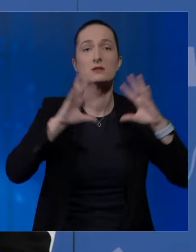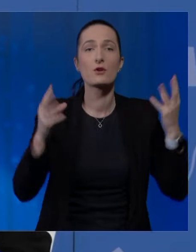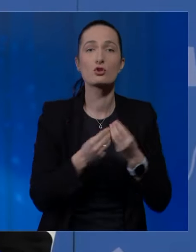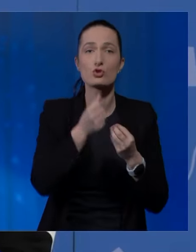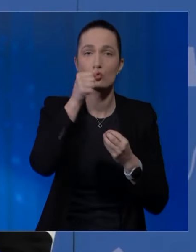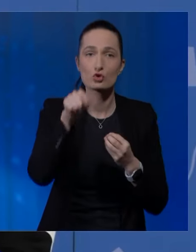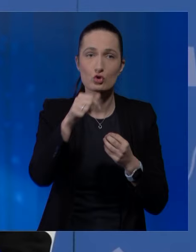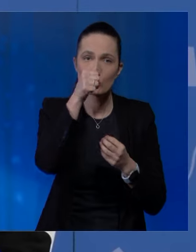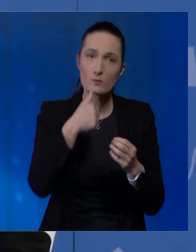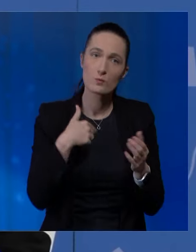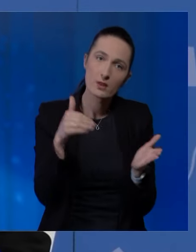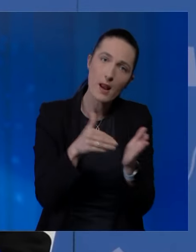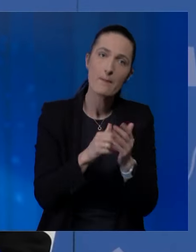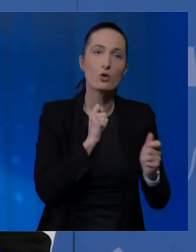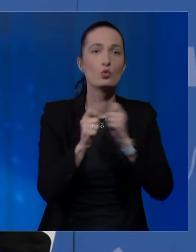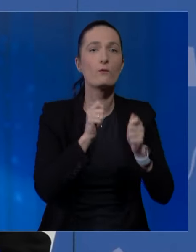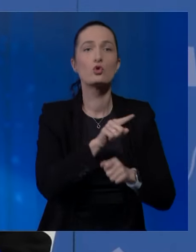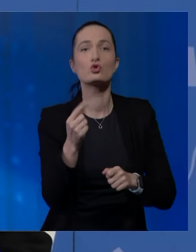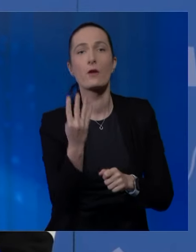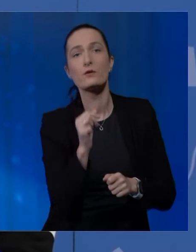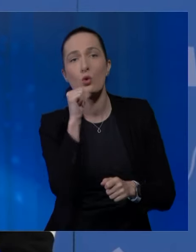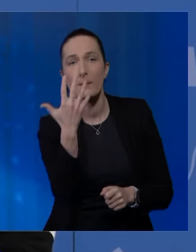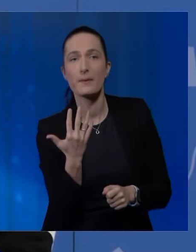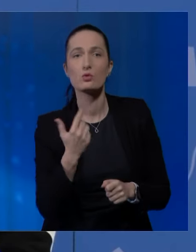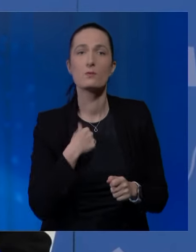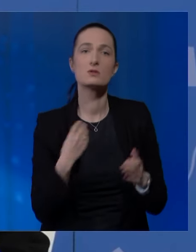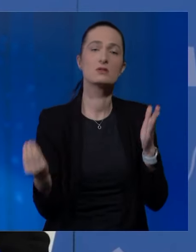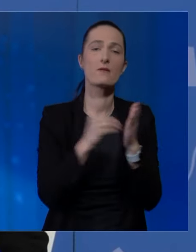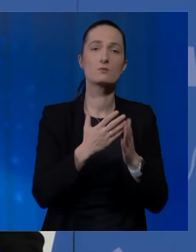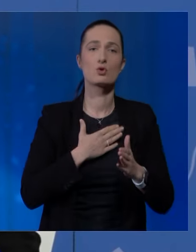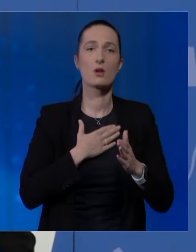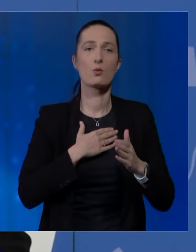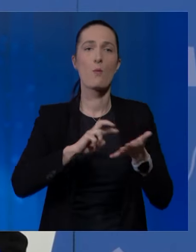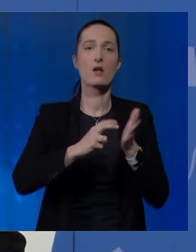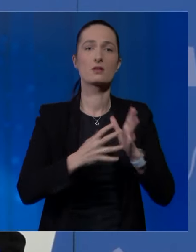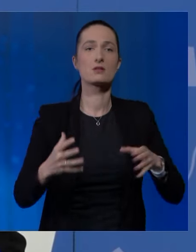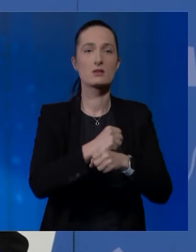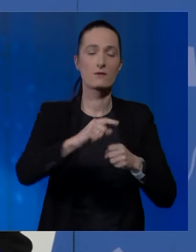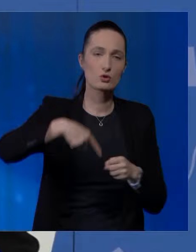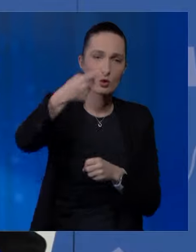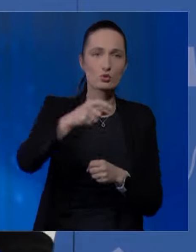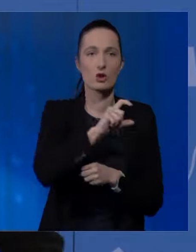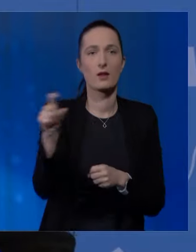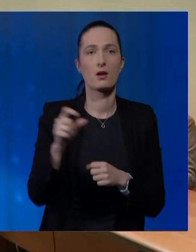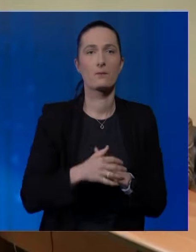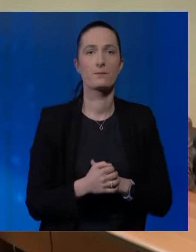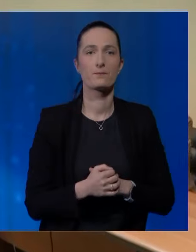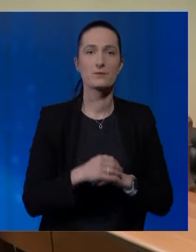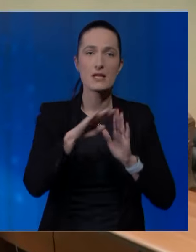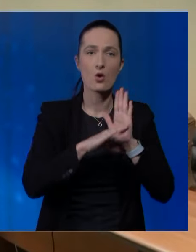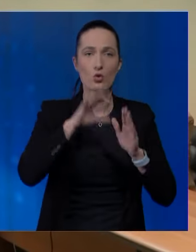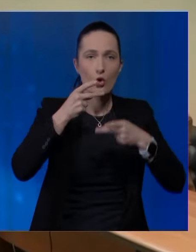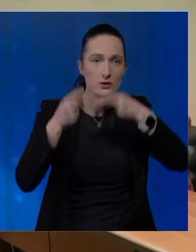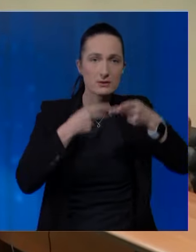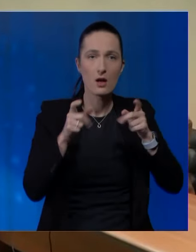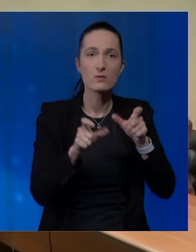sve ono što smo mi trebali dogovoriti od četvrtu, od petog, stavili smo sebi u plan da završimo idući tjedan. Zakon o